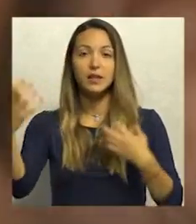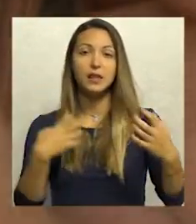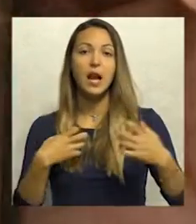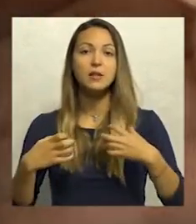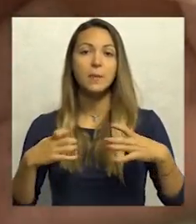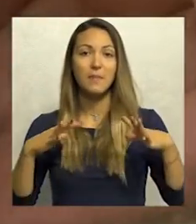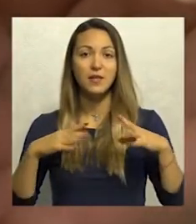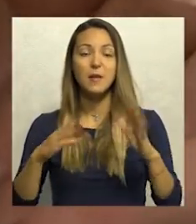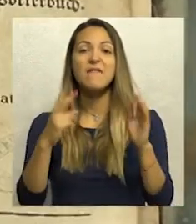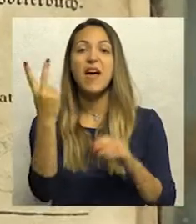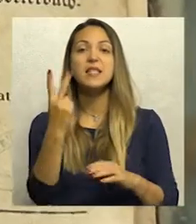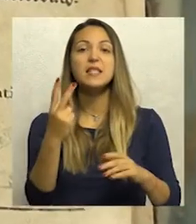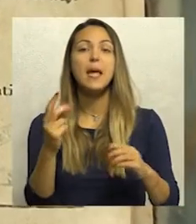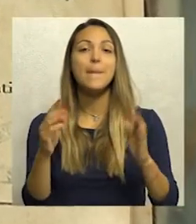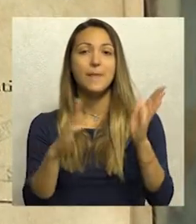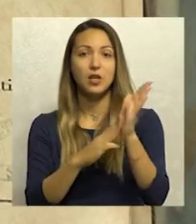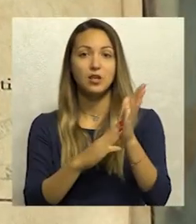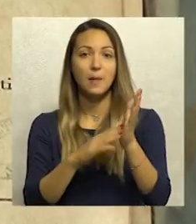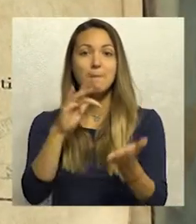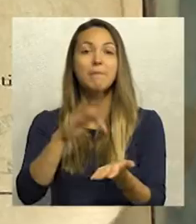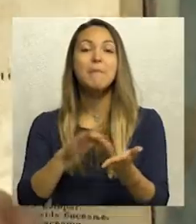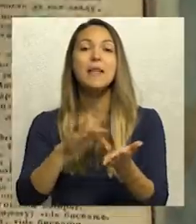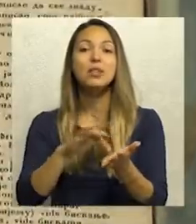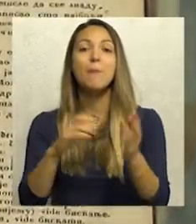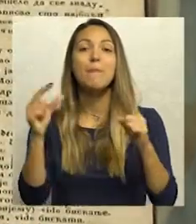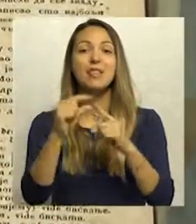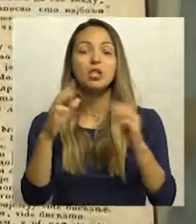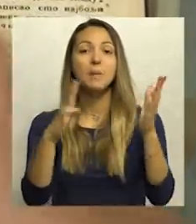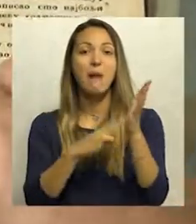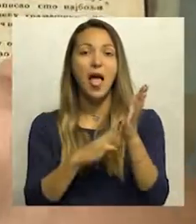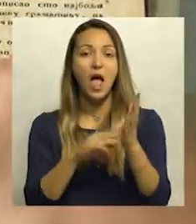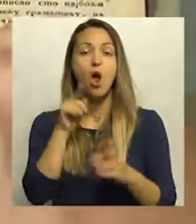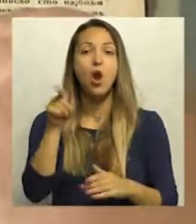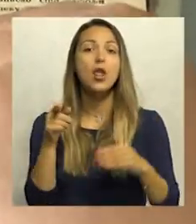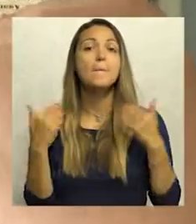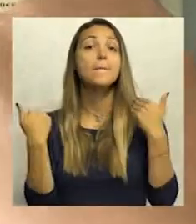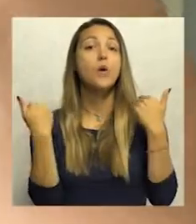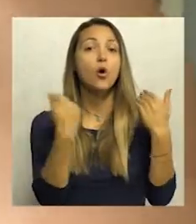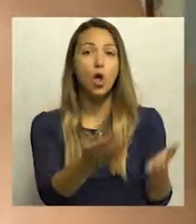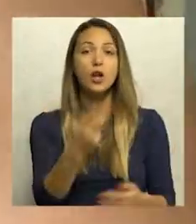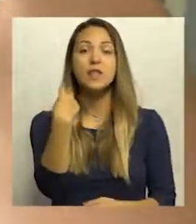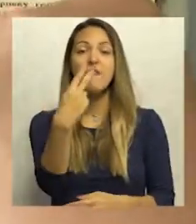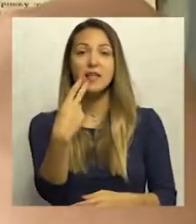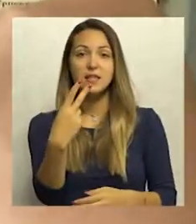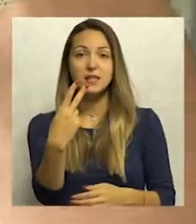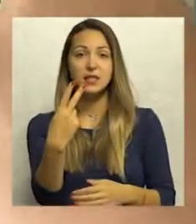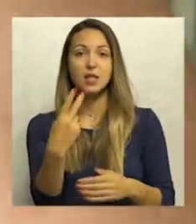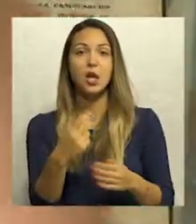Milošević iz mesta Petrovca na Mlavi. Ona je poklonila svojih 20 kolaža posvećenih